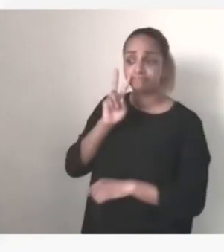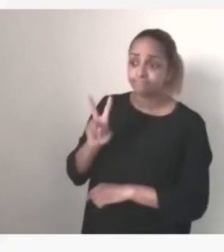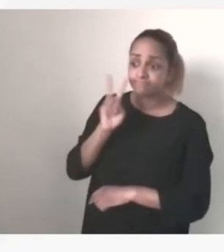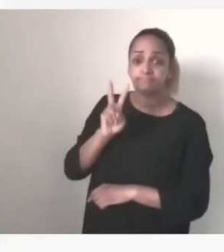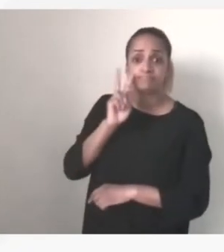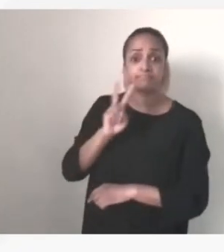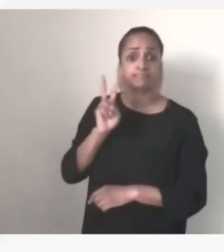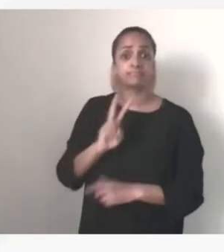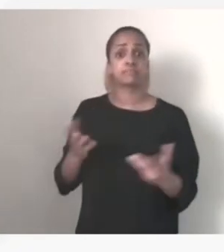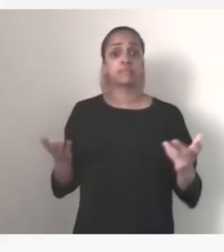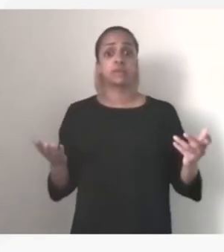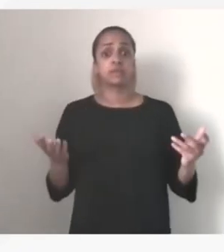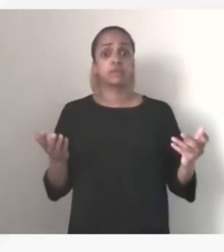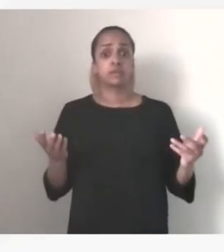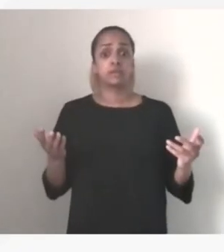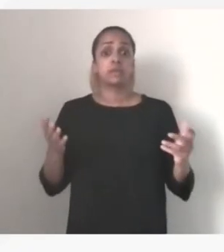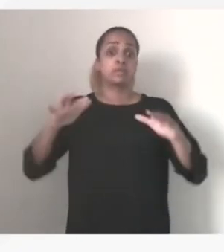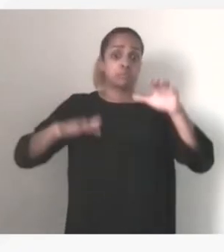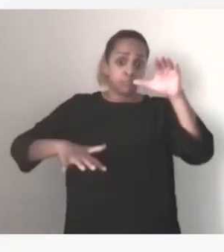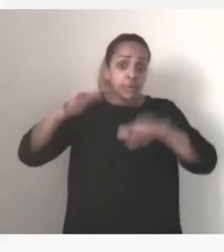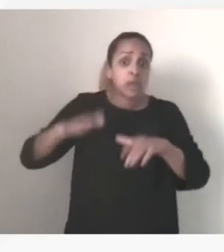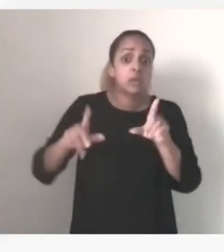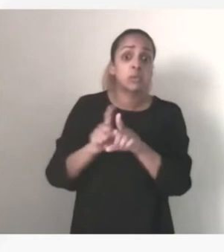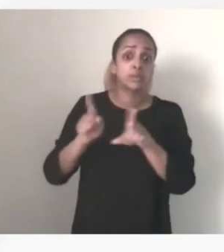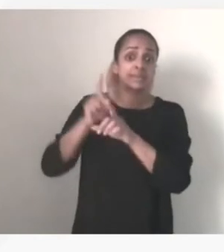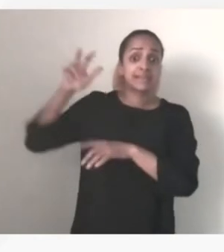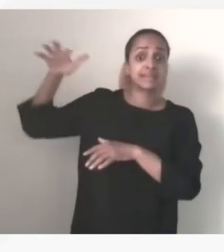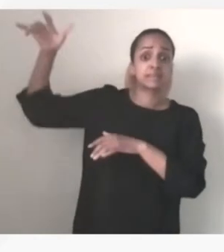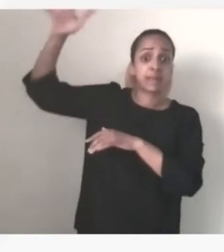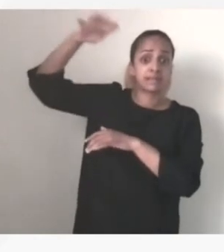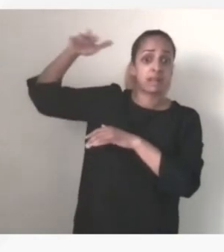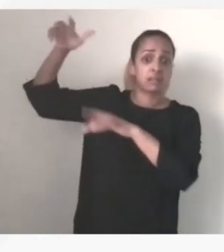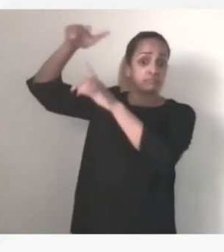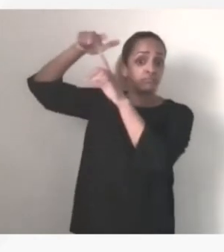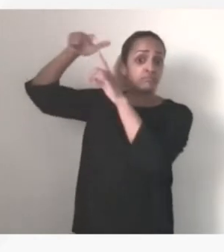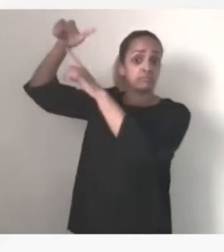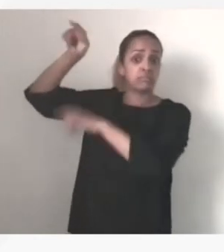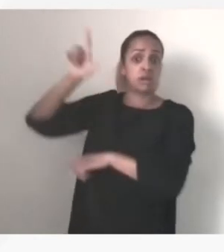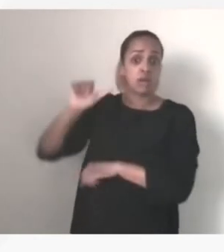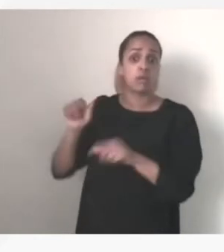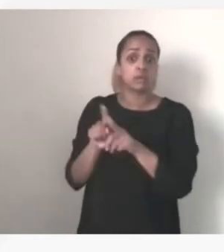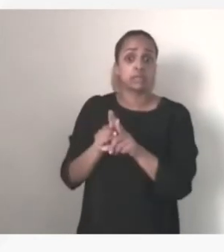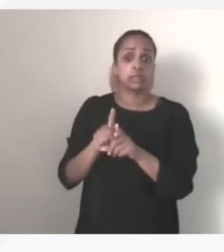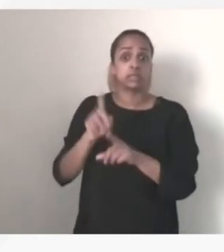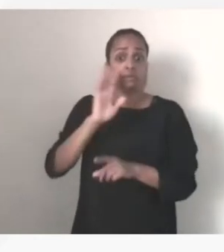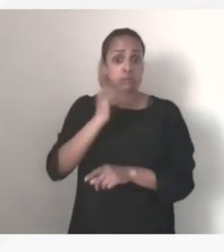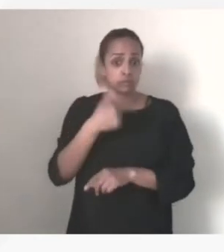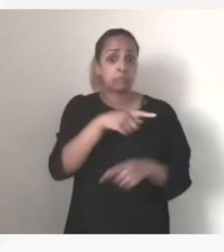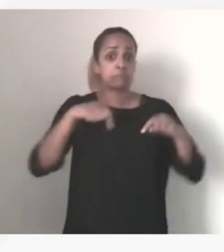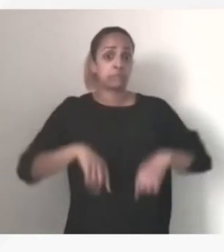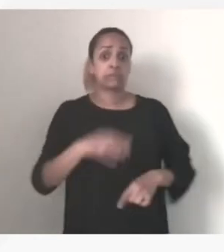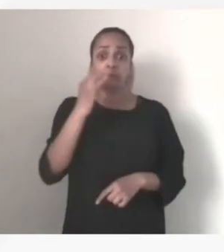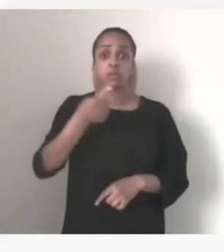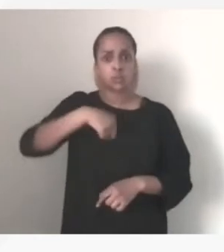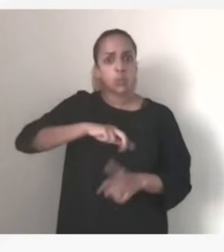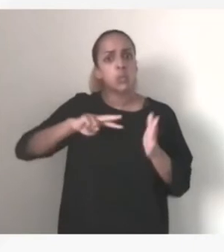spatial. Et donc on regarde tout ça avec une extrême attention, comme l'a dit le ministre. Mais ce n'est évidemment pas